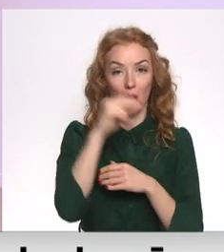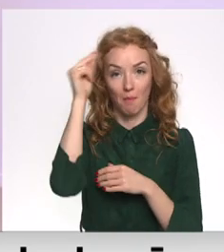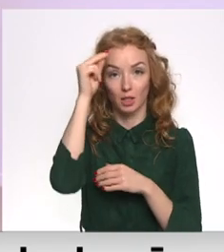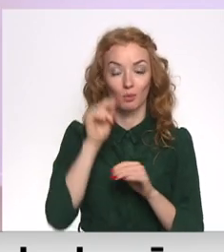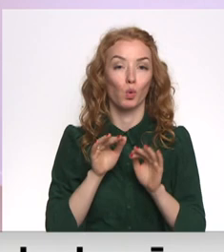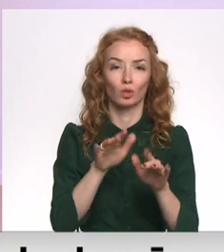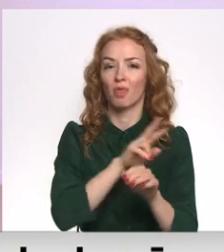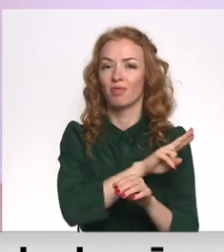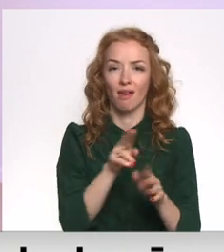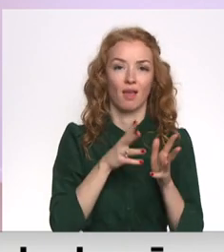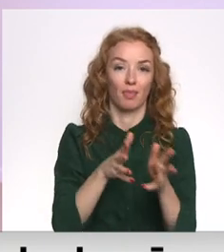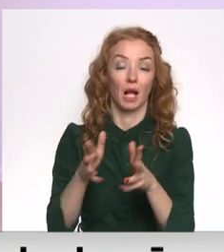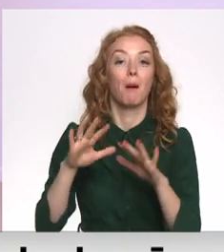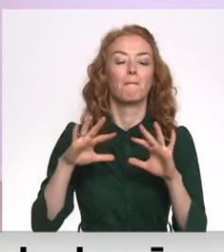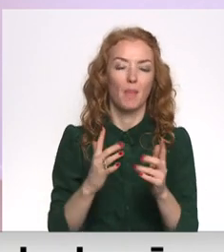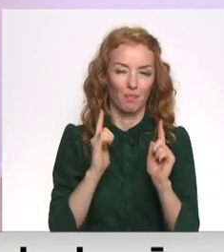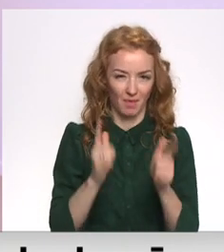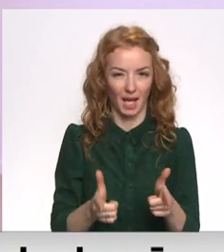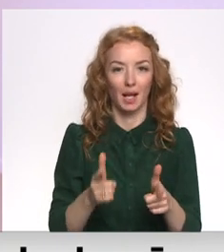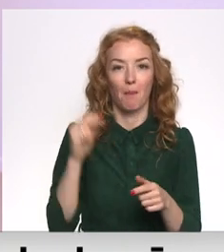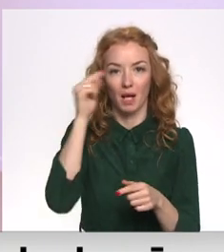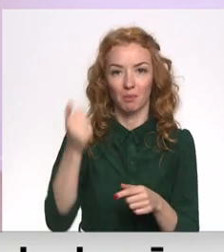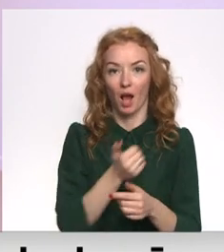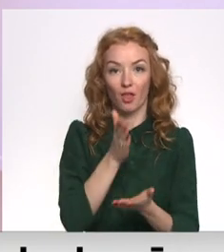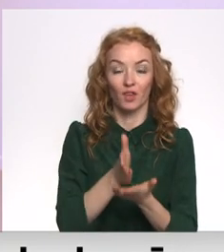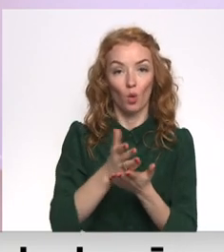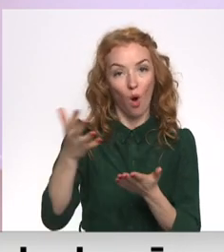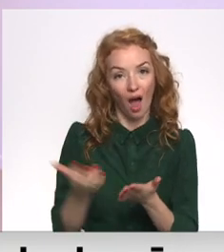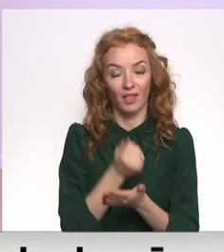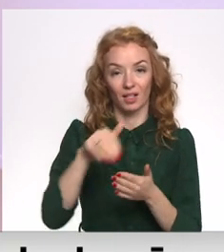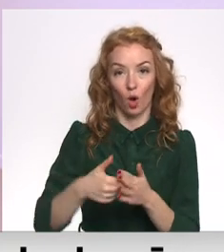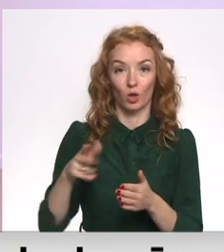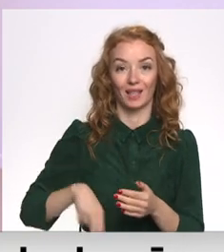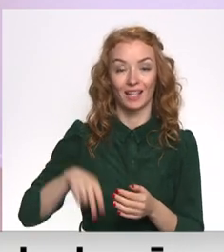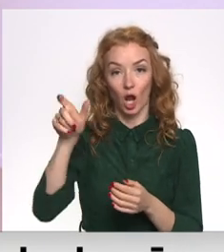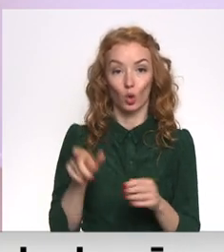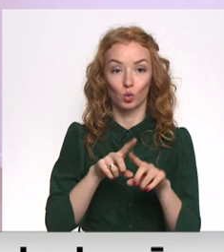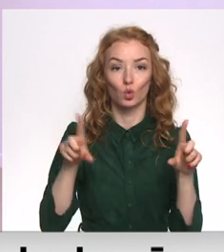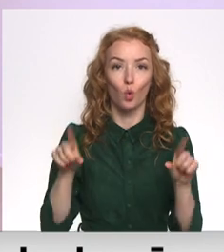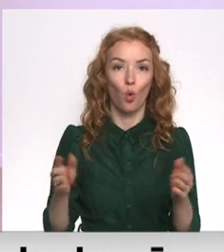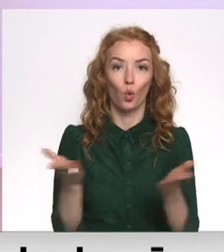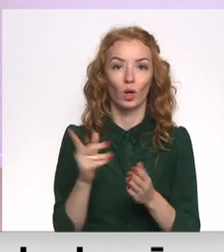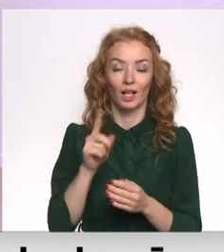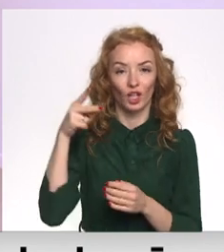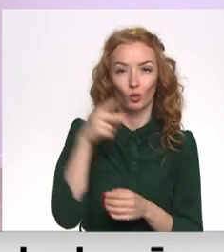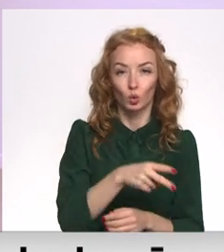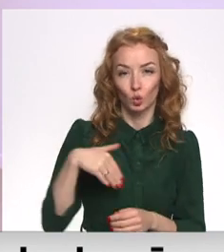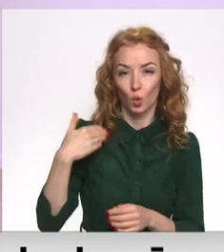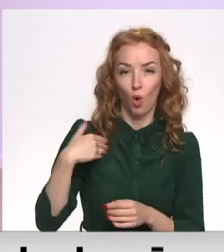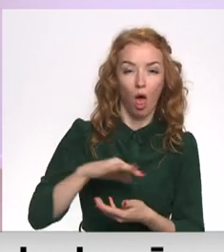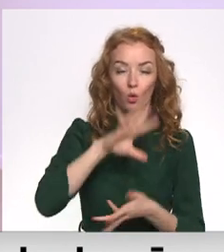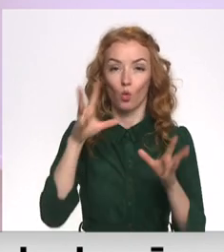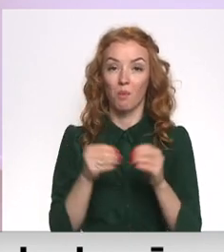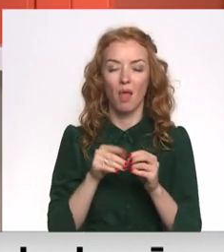procesu neietekmēšot, bet piekrīt, ka mācību gada vidū atrast jaunu direktoru skolē, kurā ir vairāk nekā 2000 skolēni,